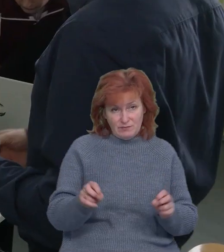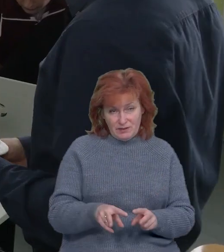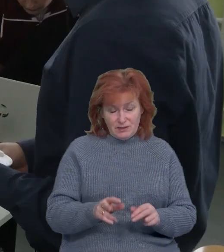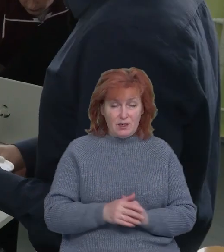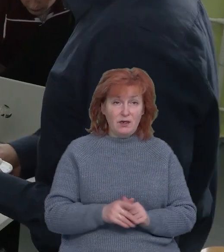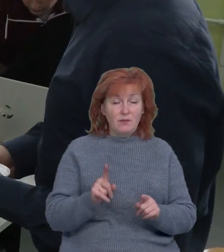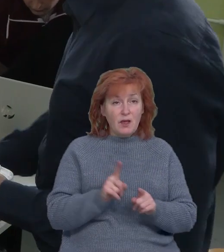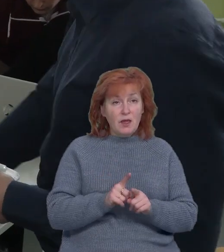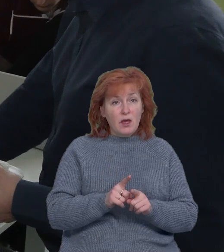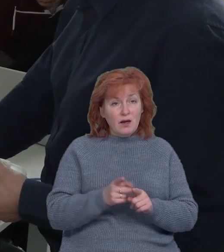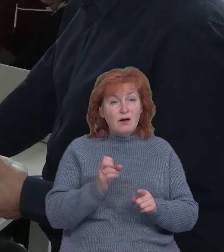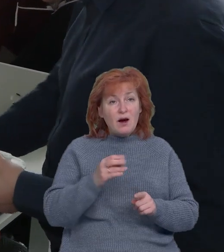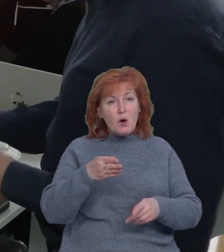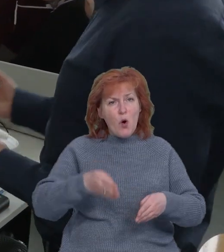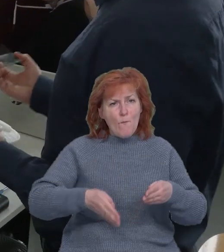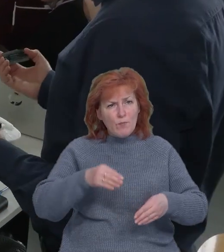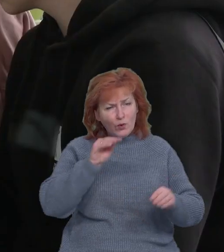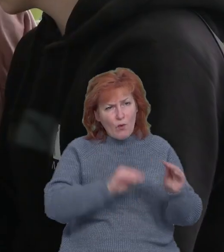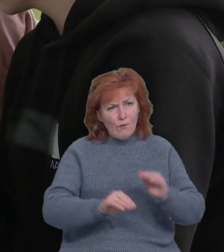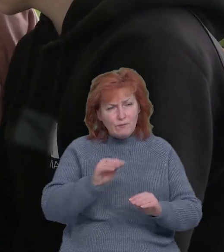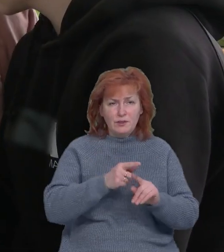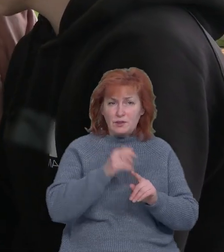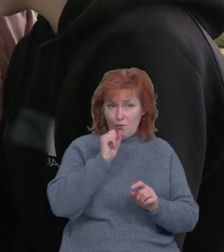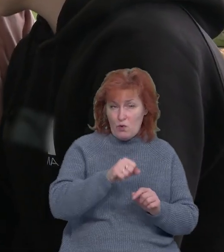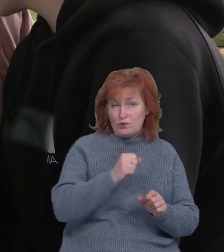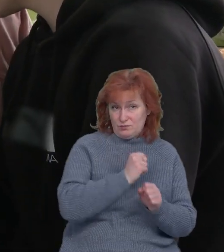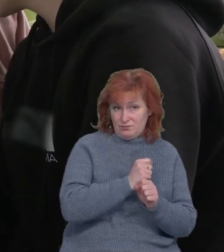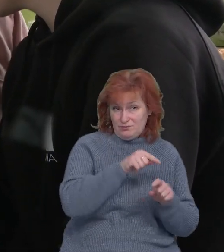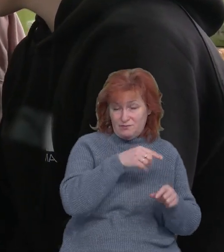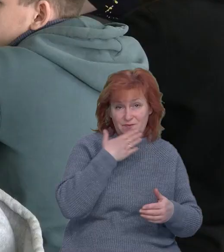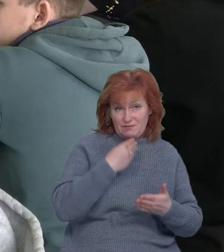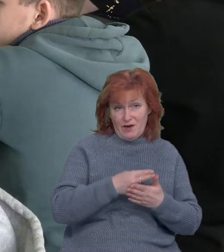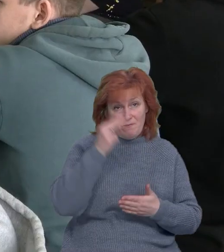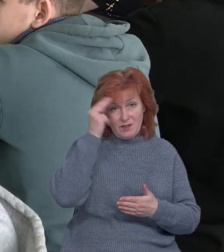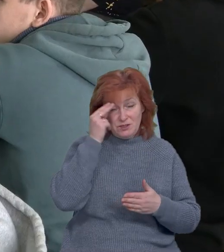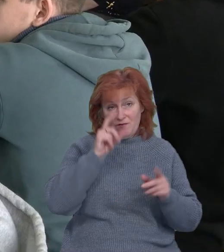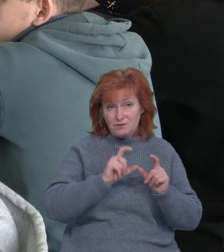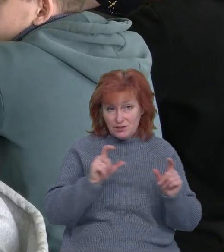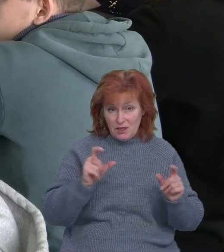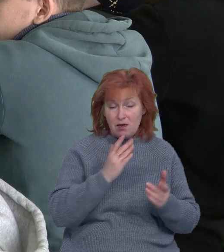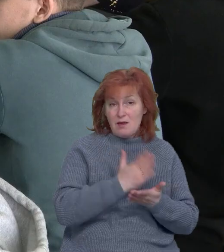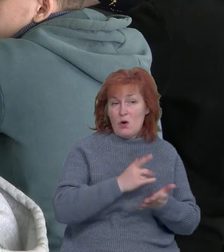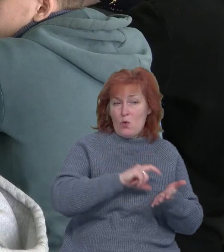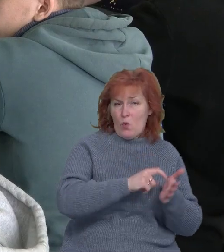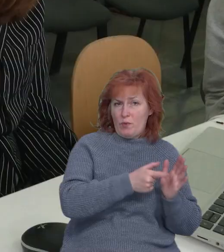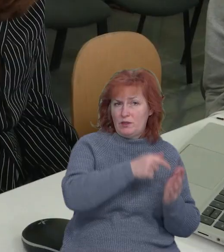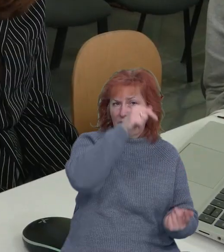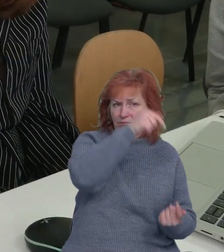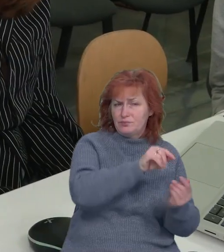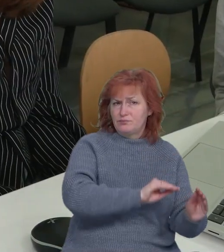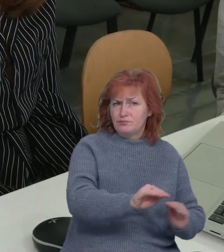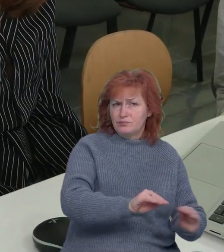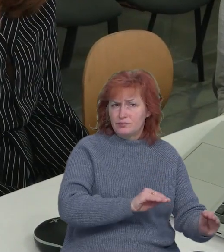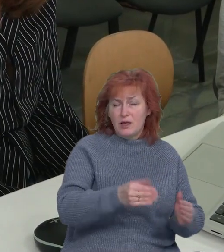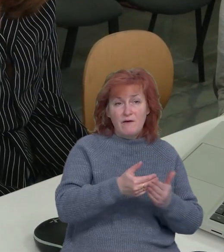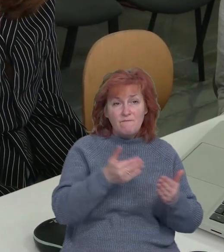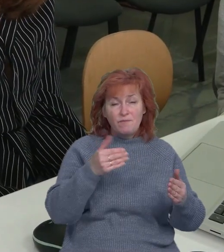Тепер таких роботів учні Анисівського ліцею можуть створювати у своєму навчальному закладі. Кабінет робототехніки зробили тут в рамках проєкту